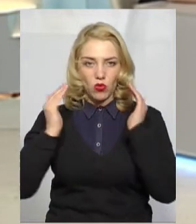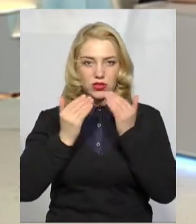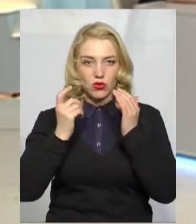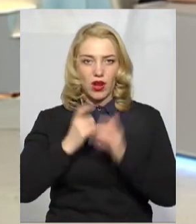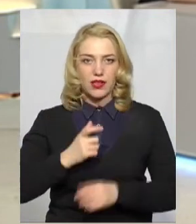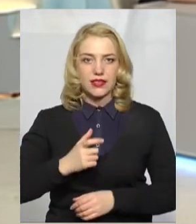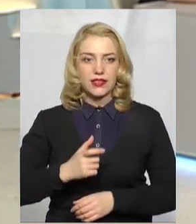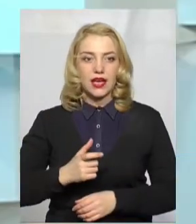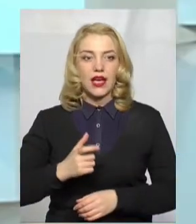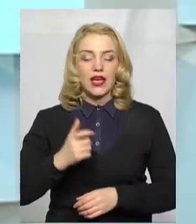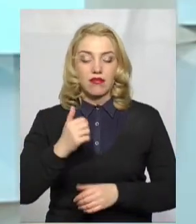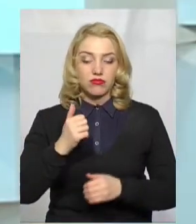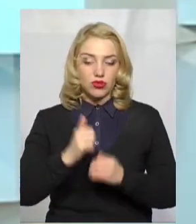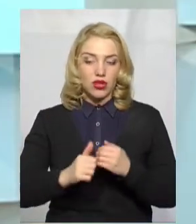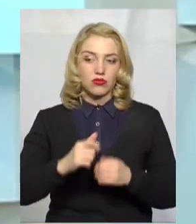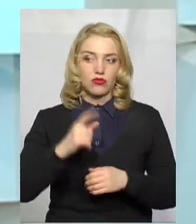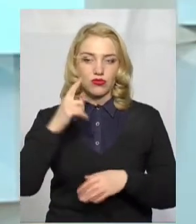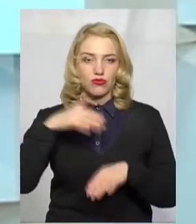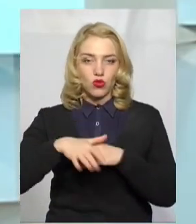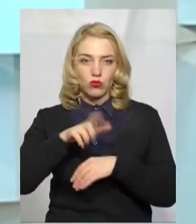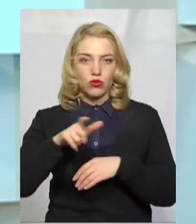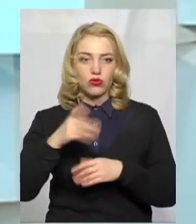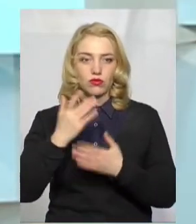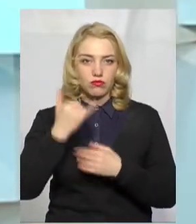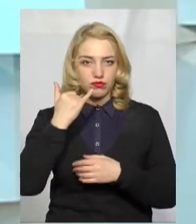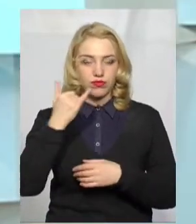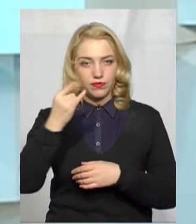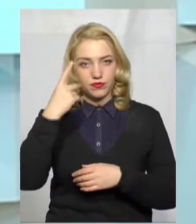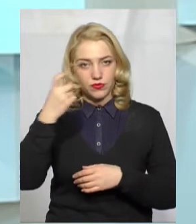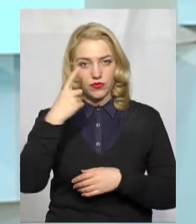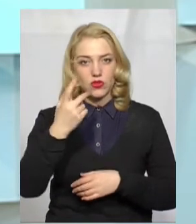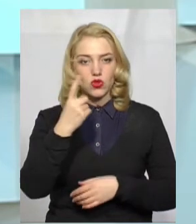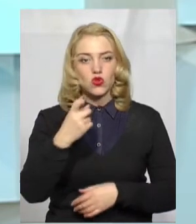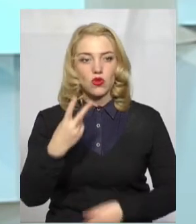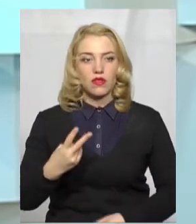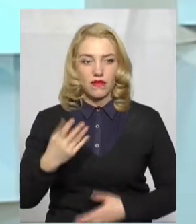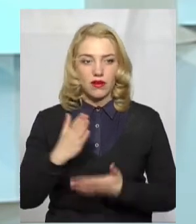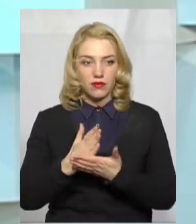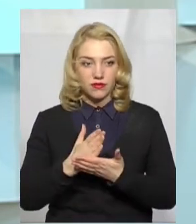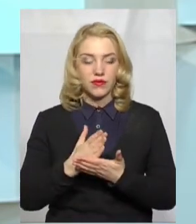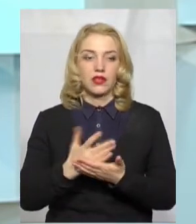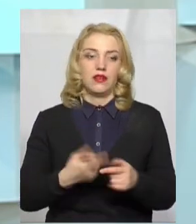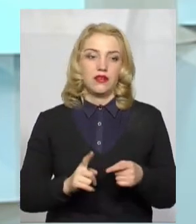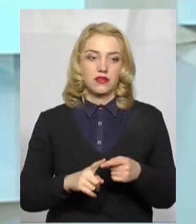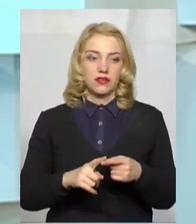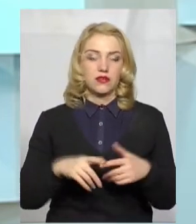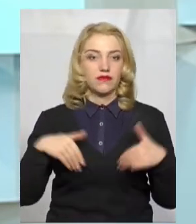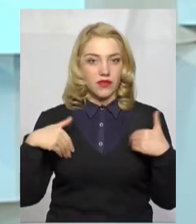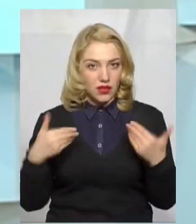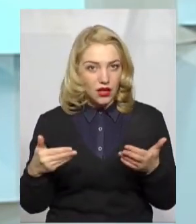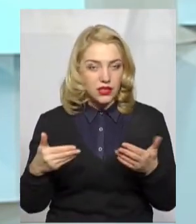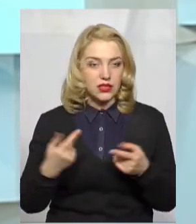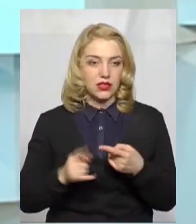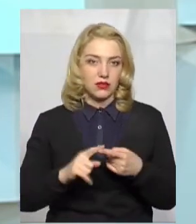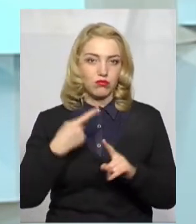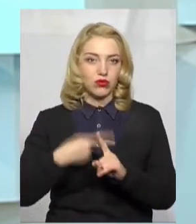зараз досить свідомі громадяни і дуже часто повідомлення надходять на 102. До речі, це дуже вітається, тому що це